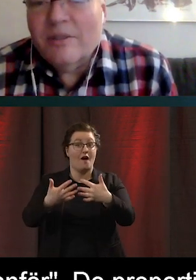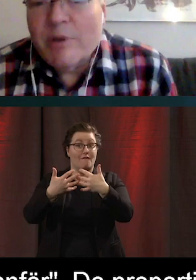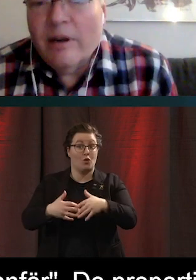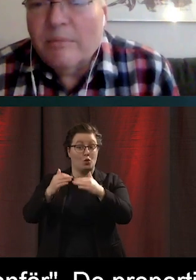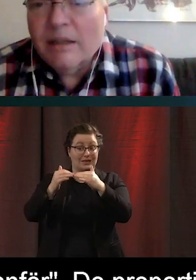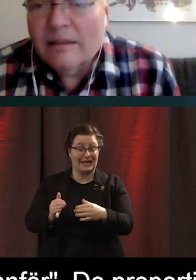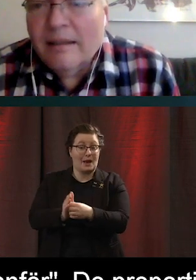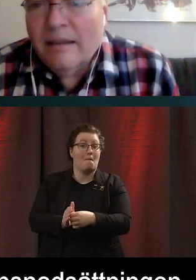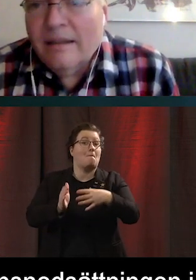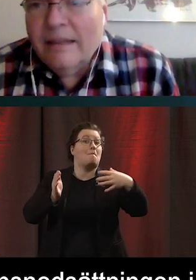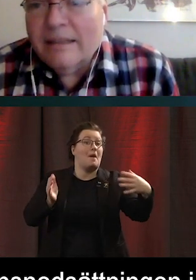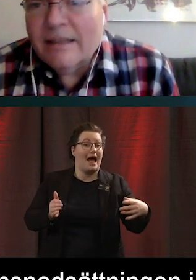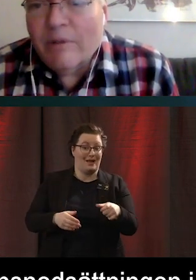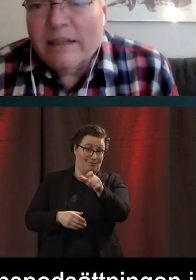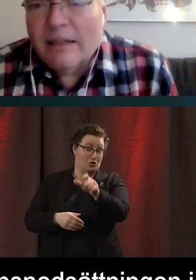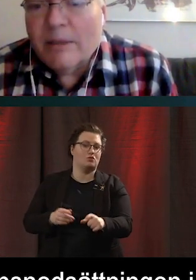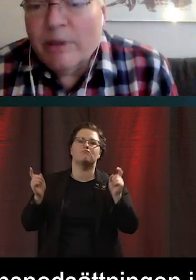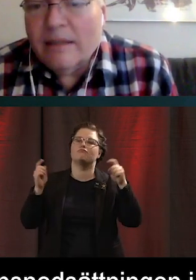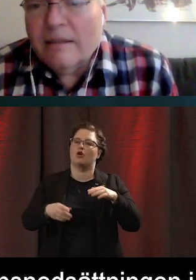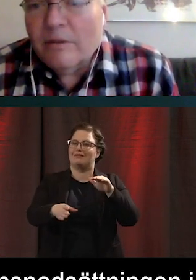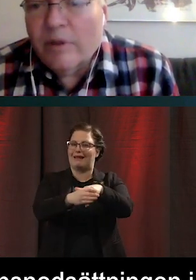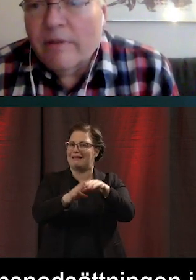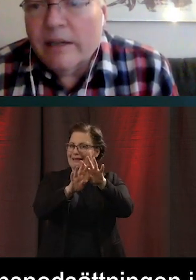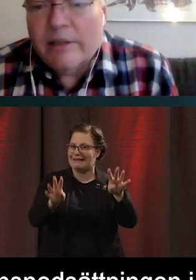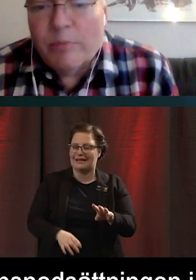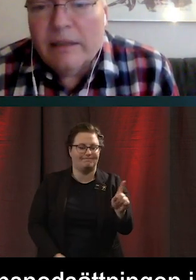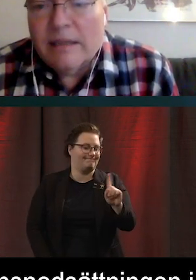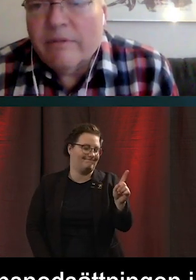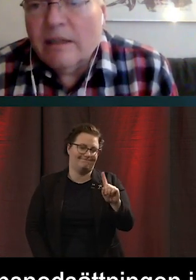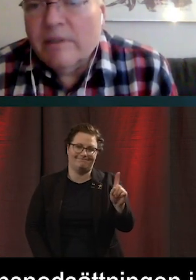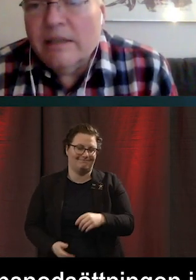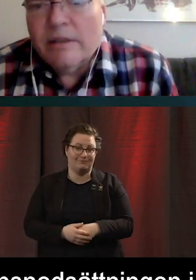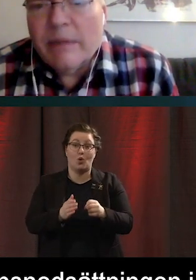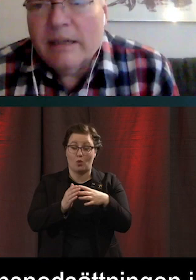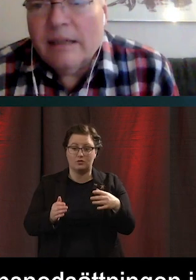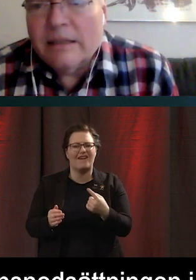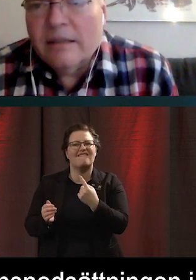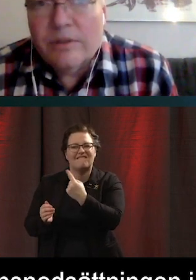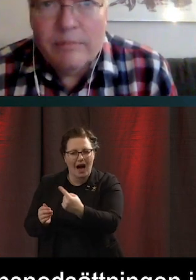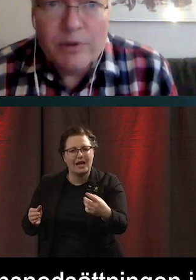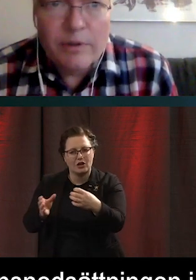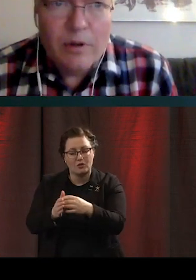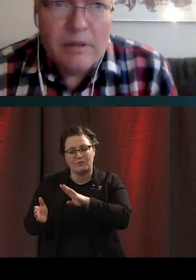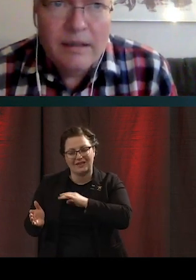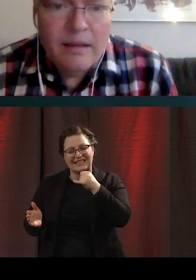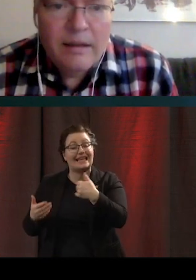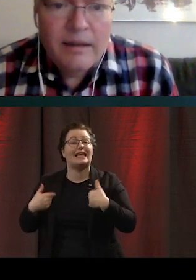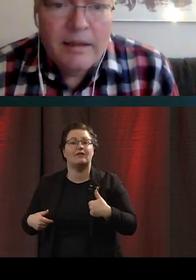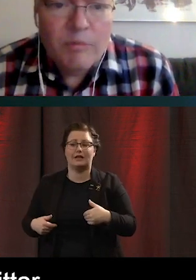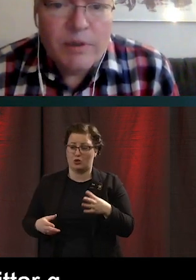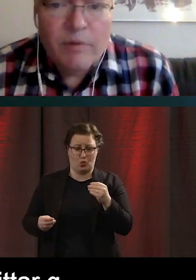sig som gör att man inte kan vara delaktig på internet. För i varje grupp hittar vi individer som är delaktiga. det måste ju vara